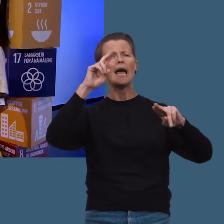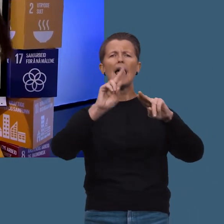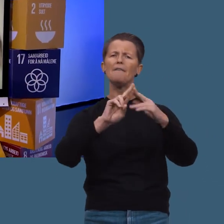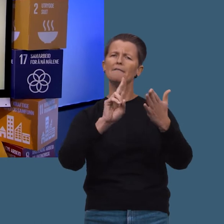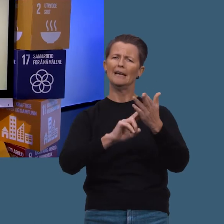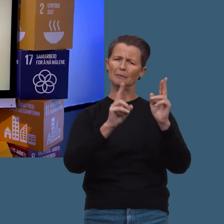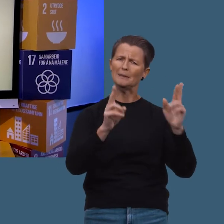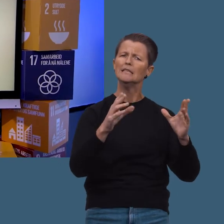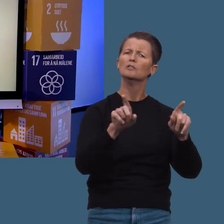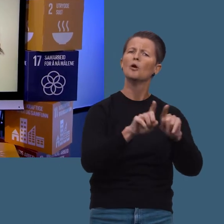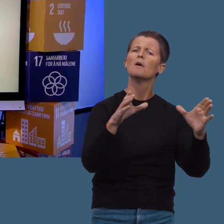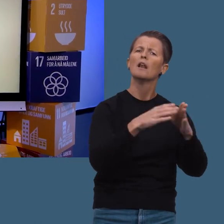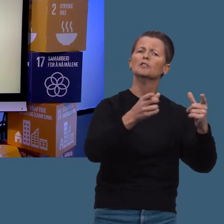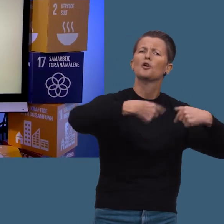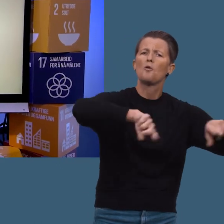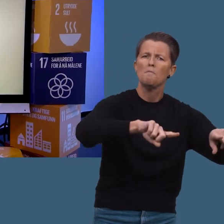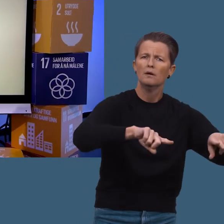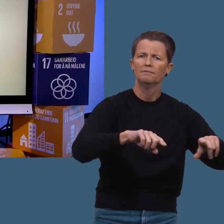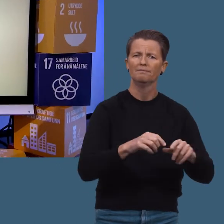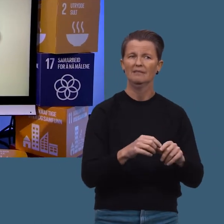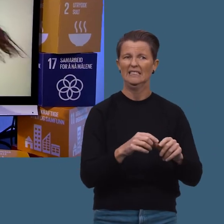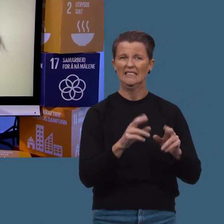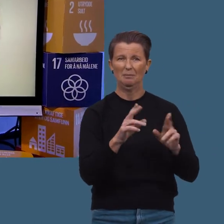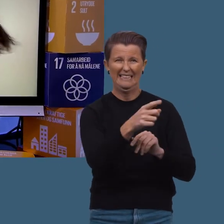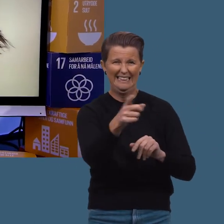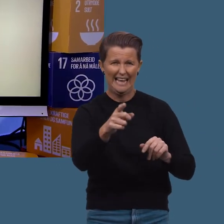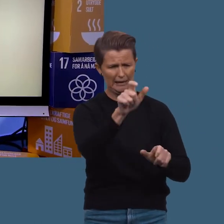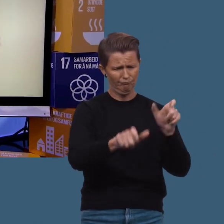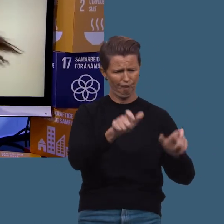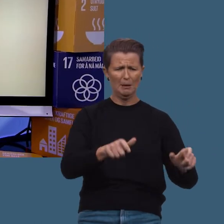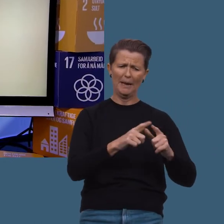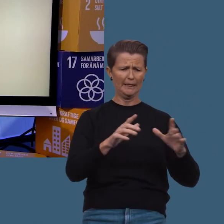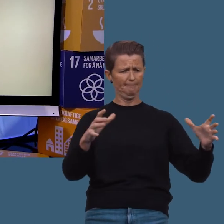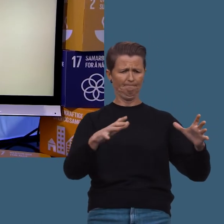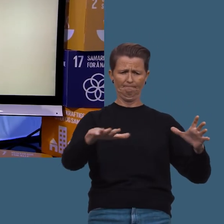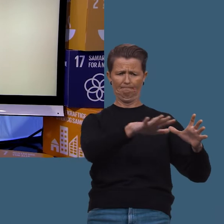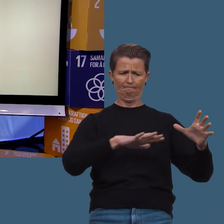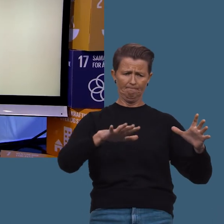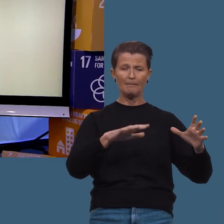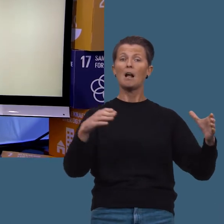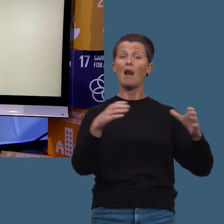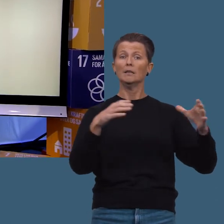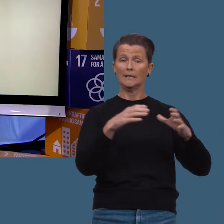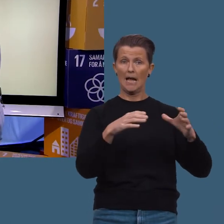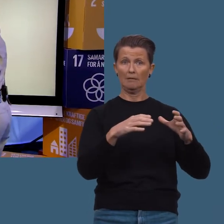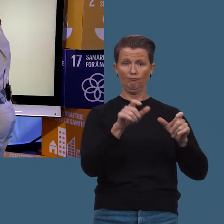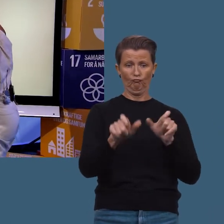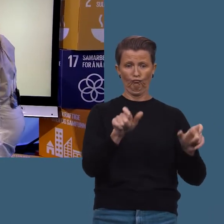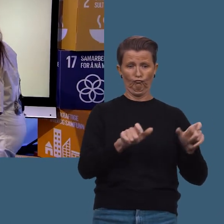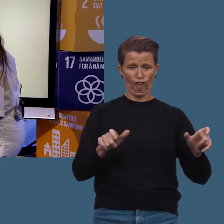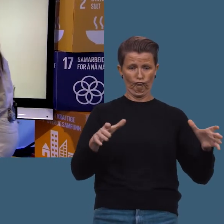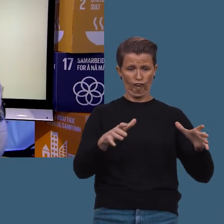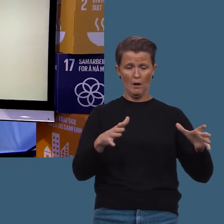som et klasserom. Så det ligner ikke så mye på dere, men altså det er en klasse